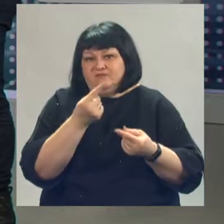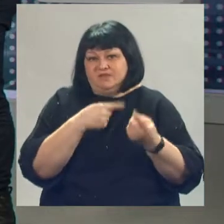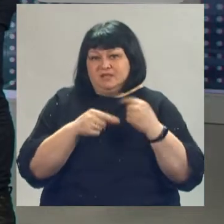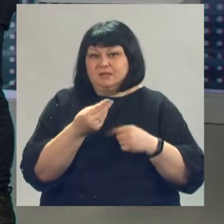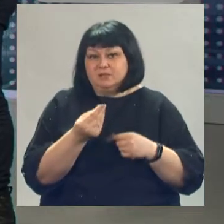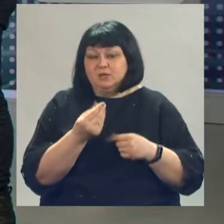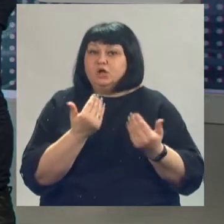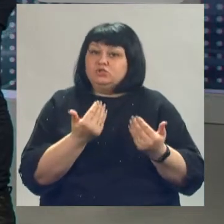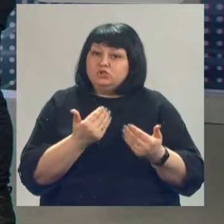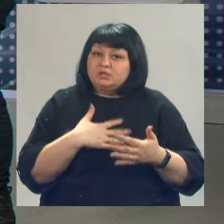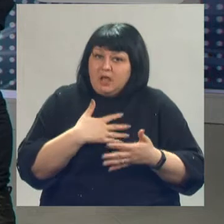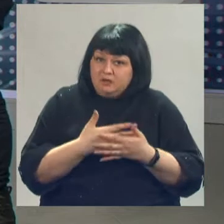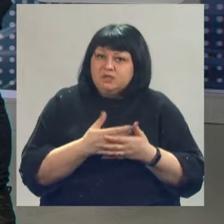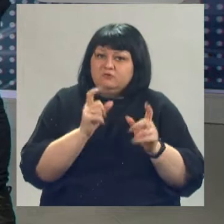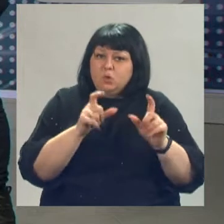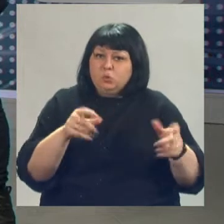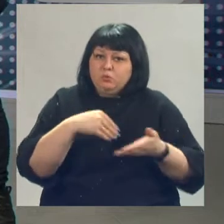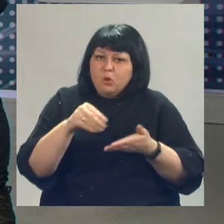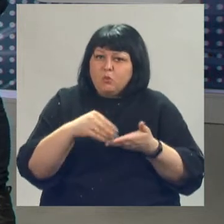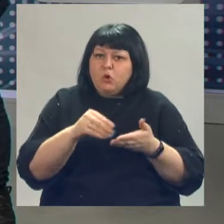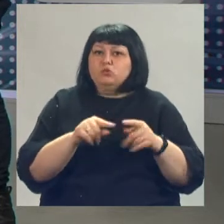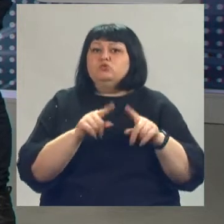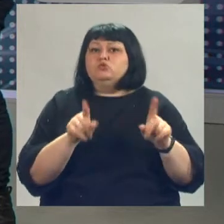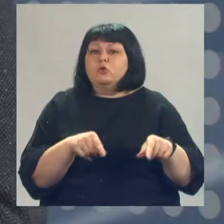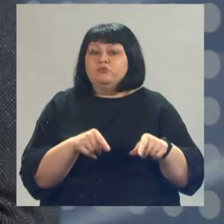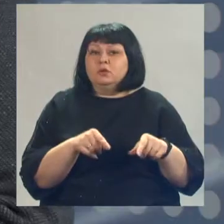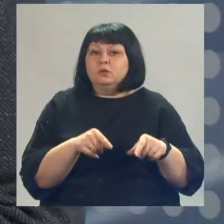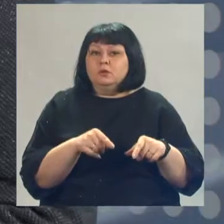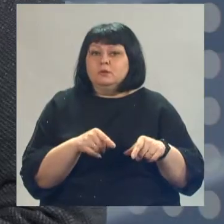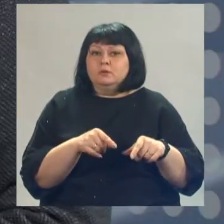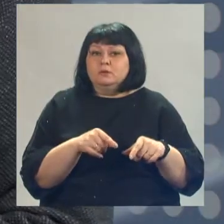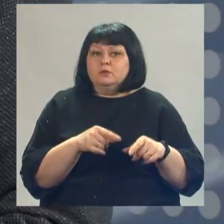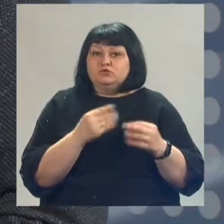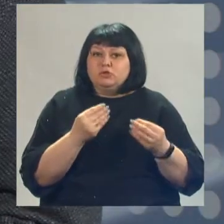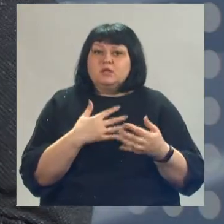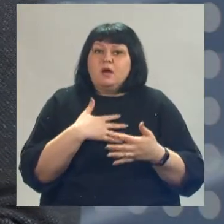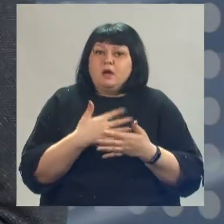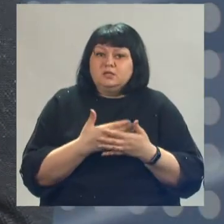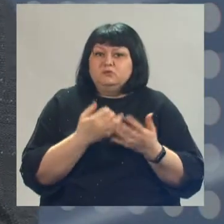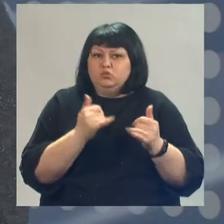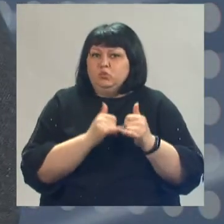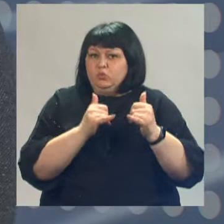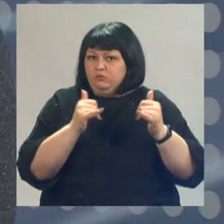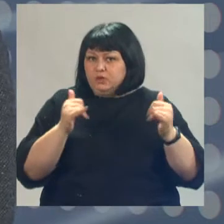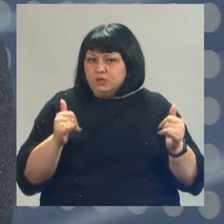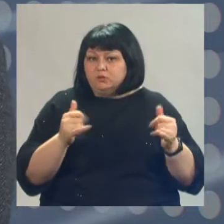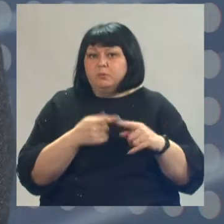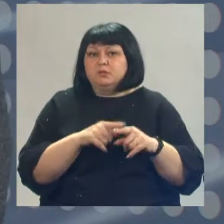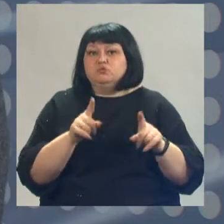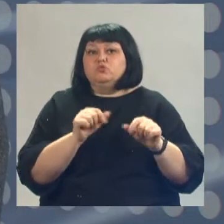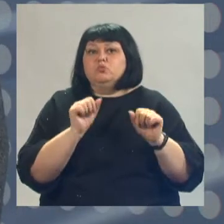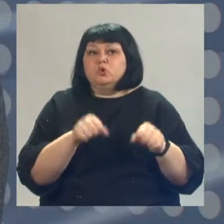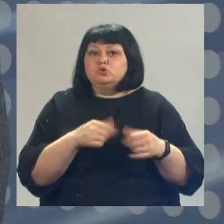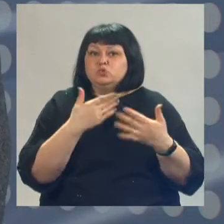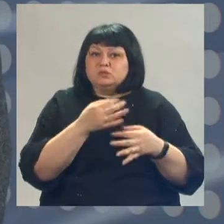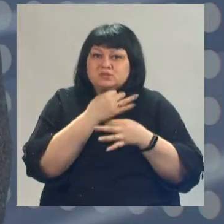активно уже покупают путевки? Вы знаете, активность уже нарастает, потому что можно даже